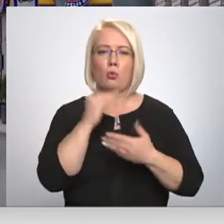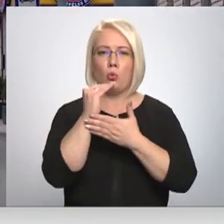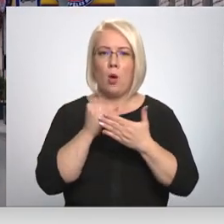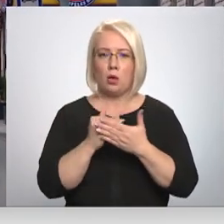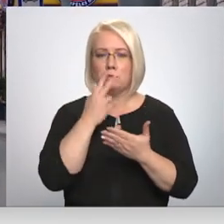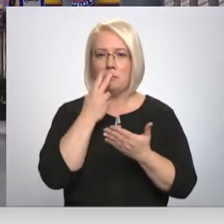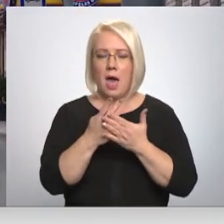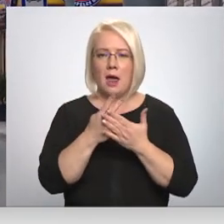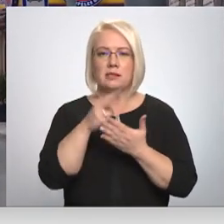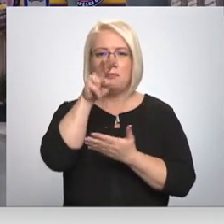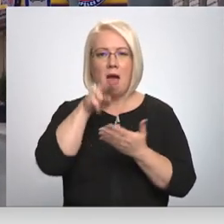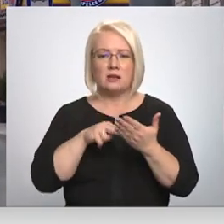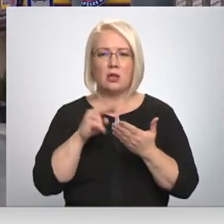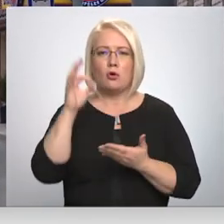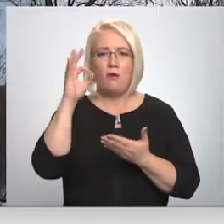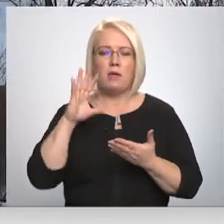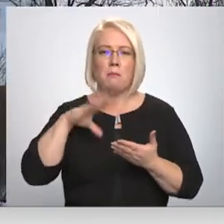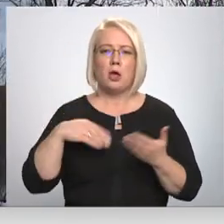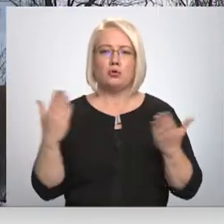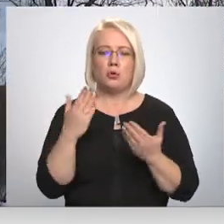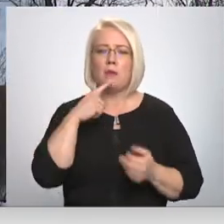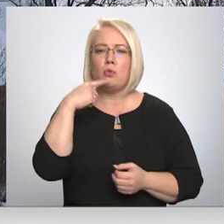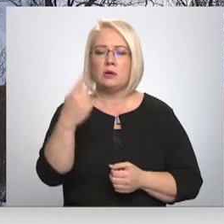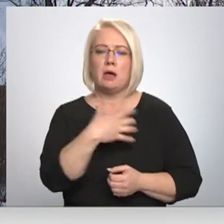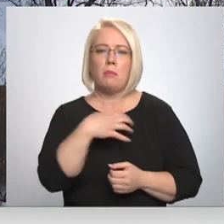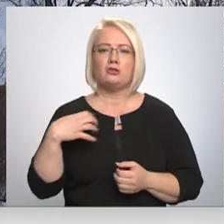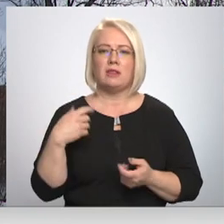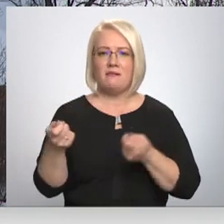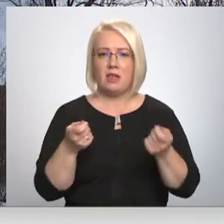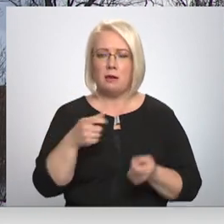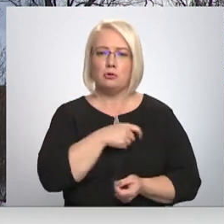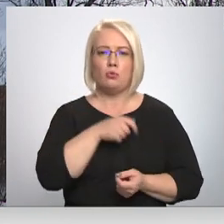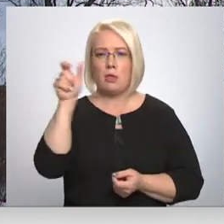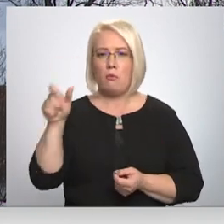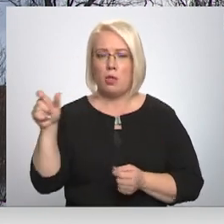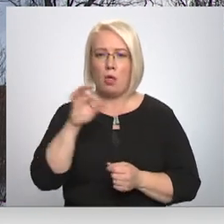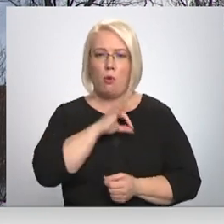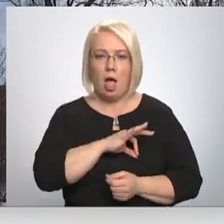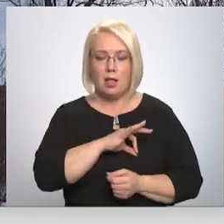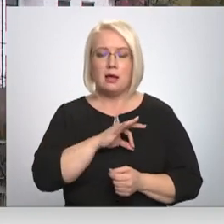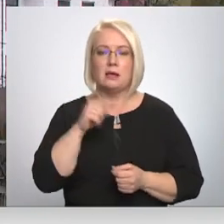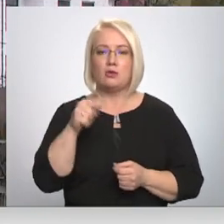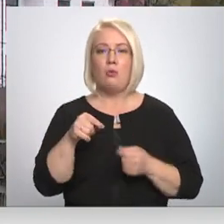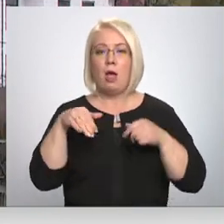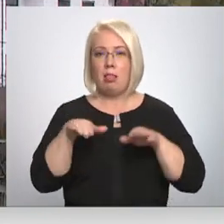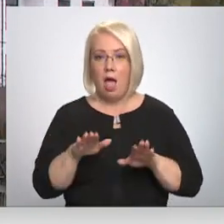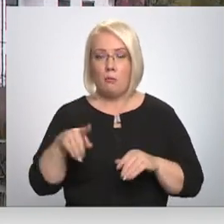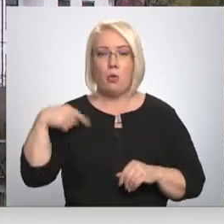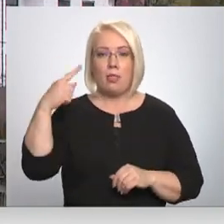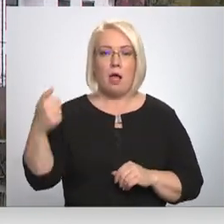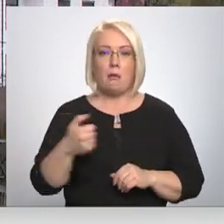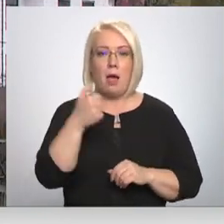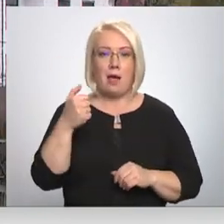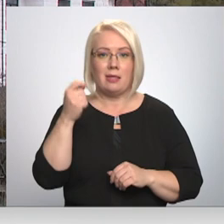būtiski pārskatīt koeficentus, pēc kuriem tiek noteikta pašvaldības vadības un deputātu alga. Saskaņā ar šo lēmumu no nākamā gada